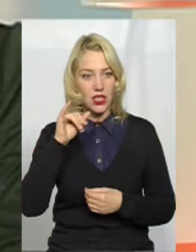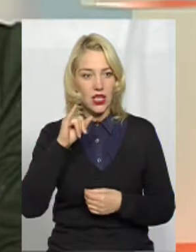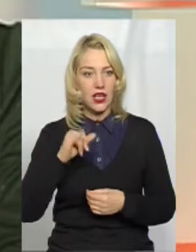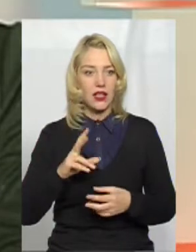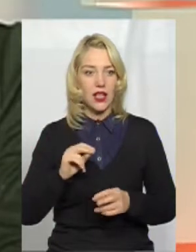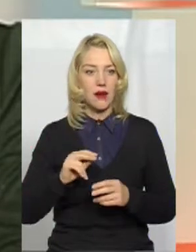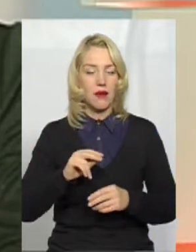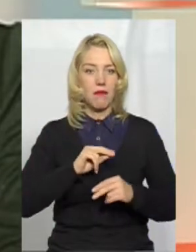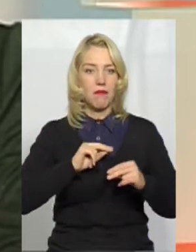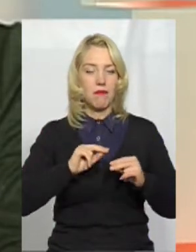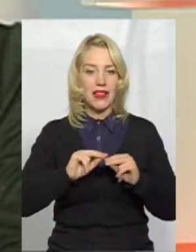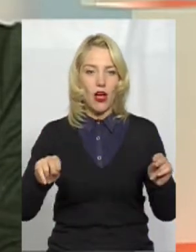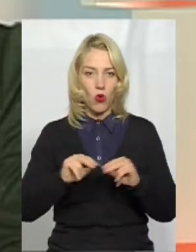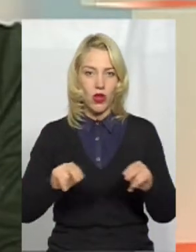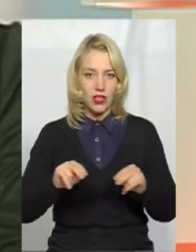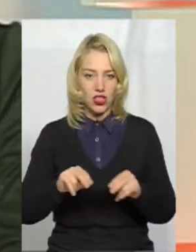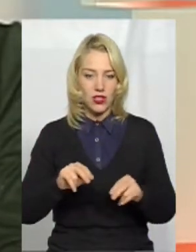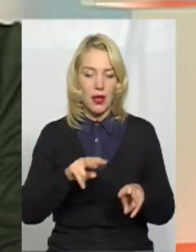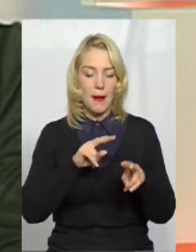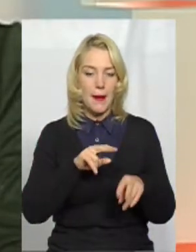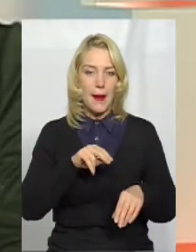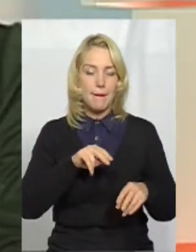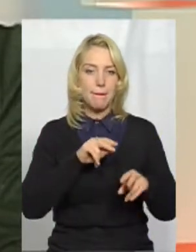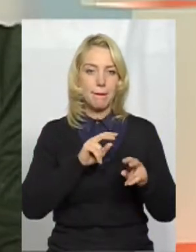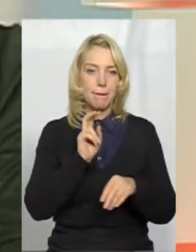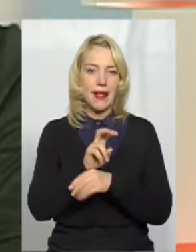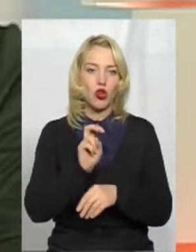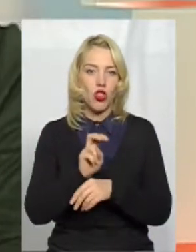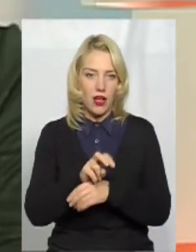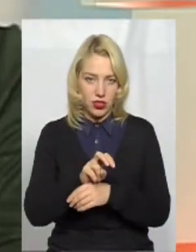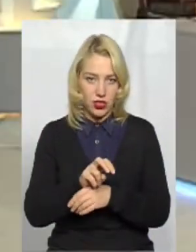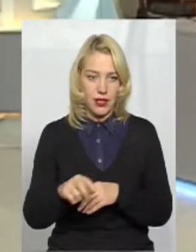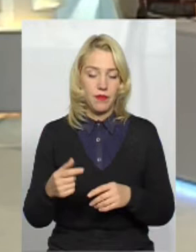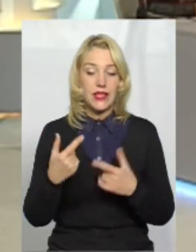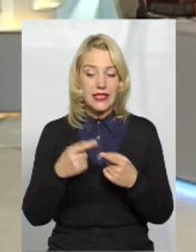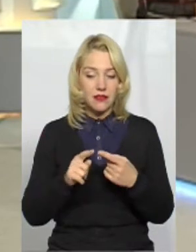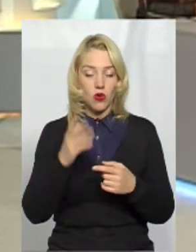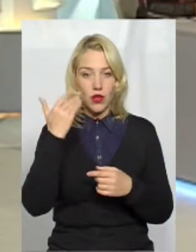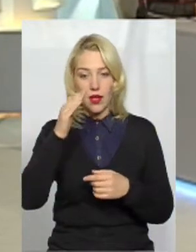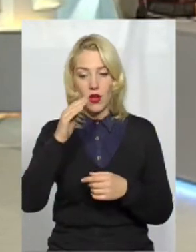Це коли вчителі приходять додому і уроки з дітьми проходять вдома.